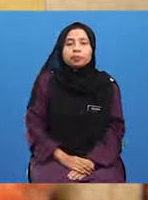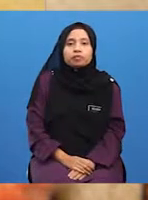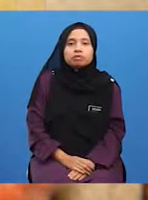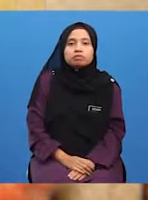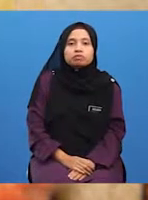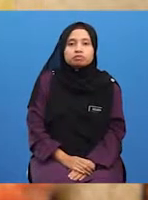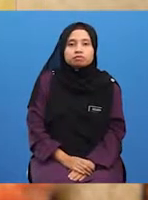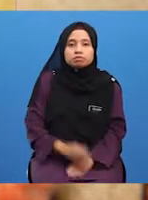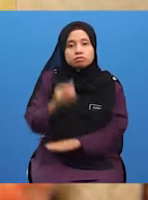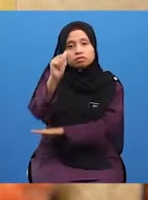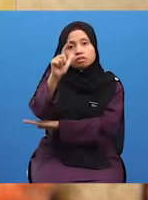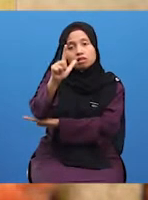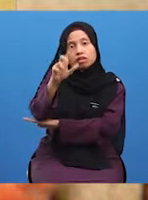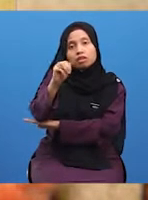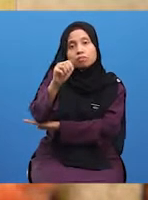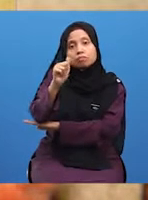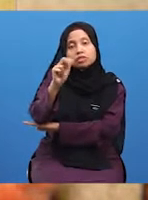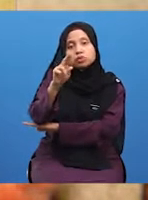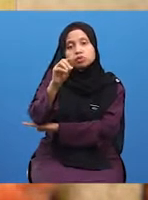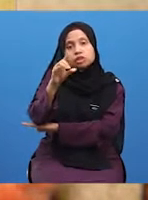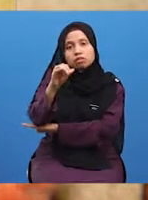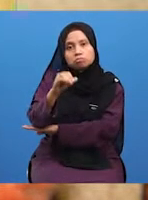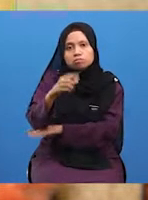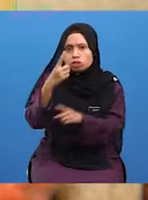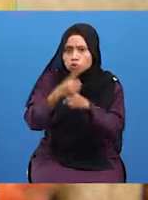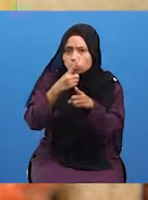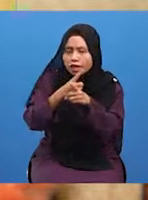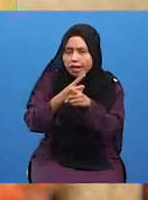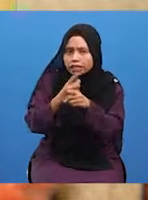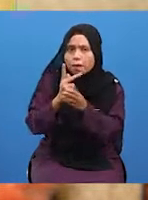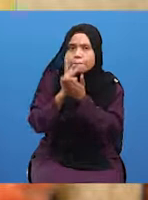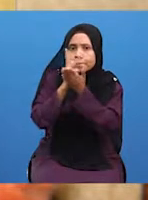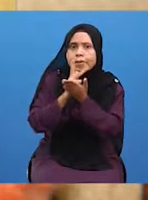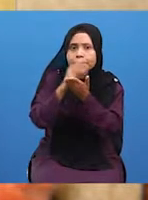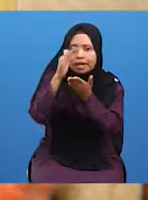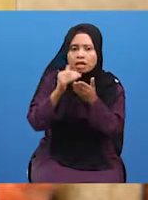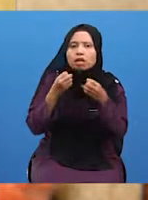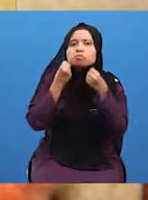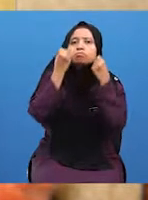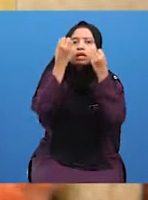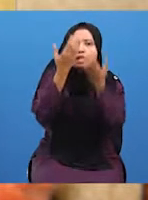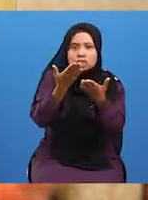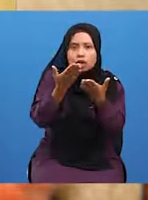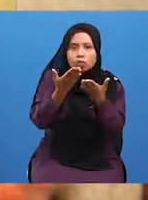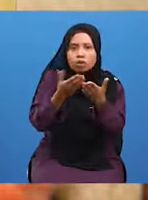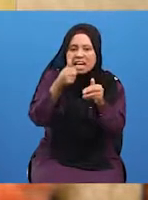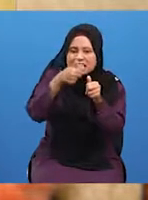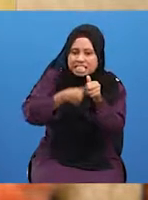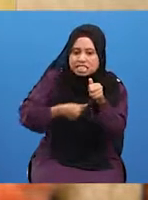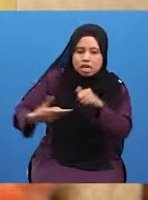Al-Mas'udi turut membetulkan tanggapan para pelaut yang mengatakan bahawa